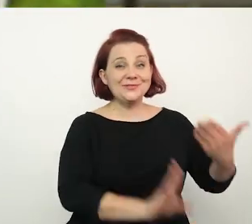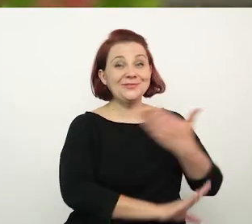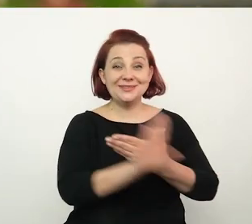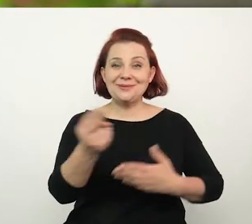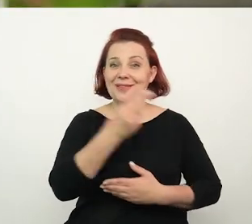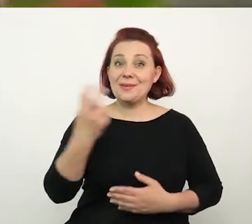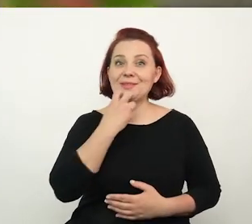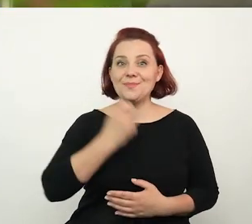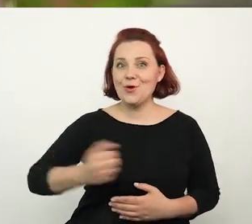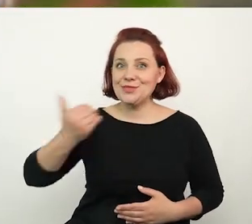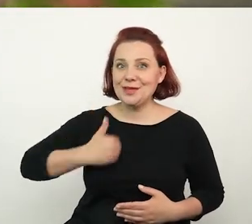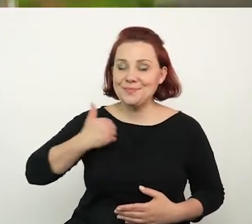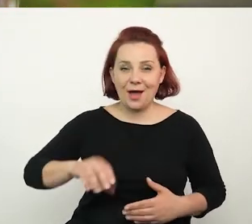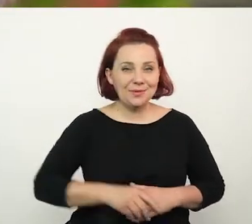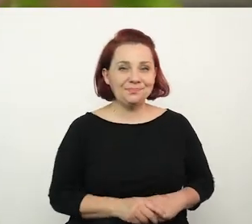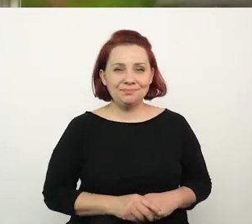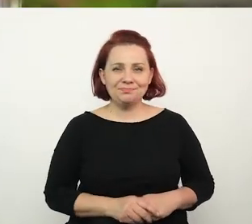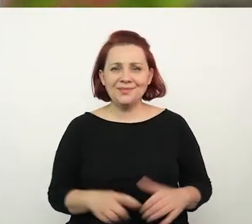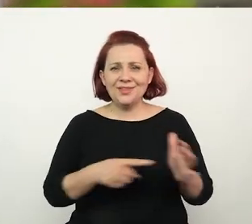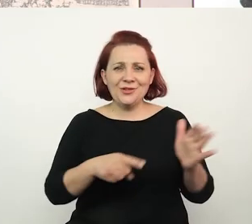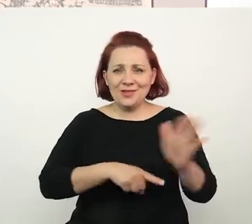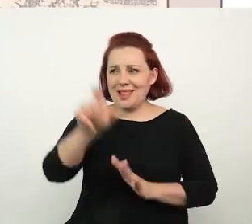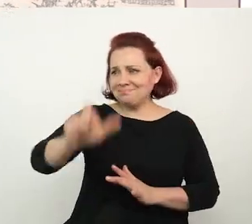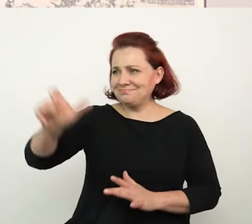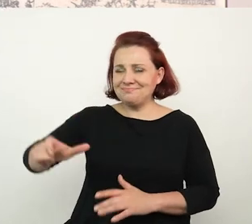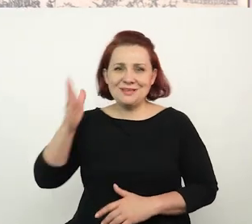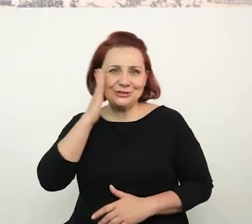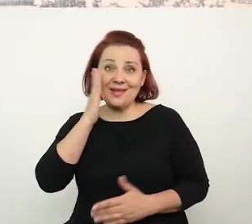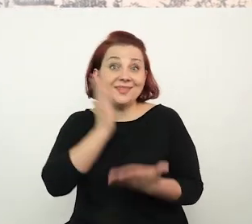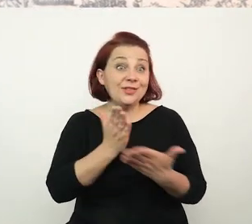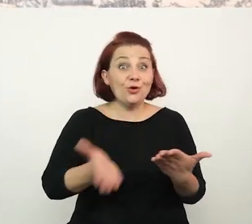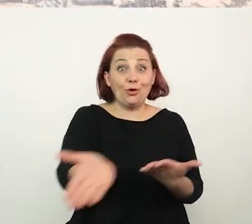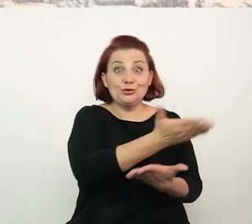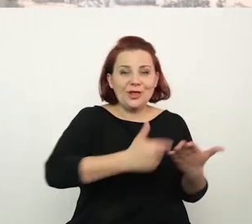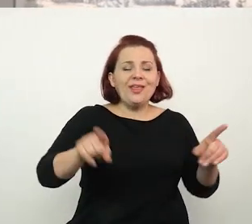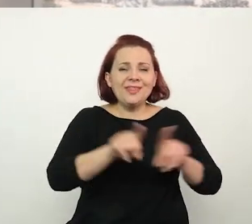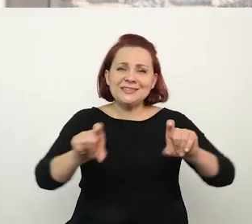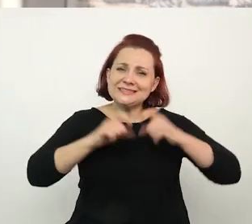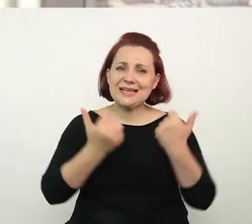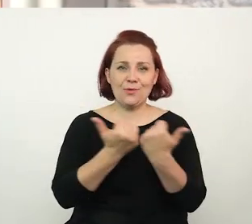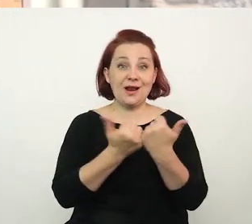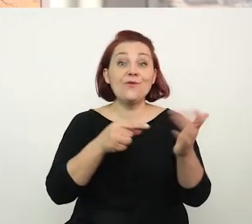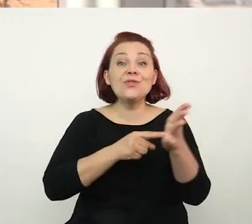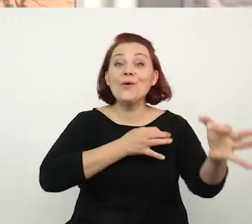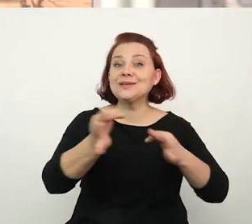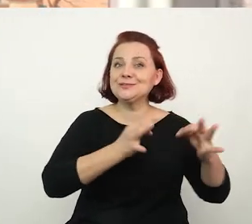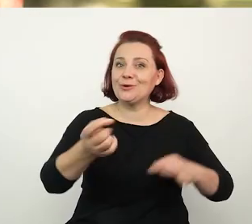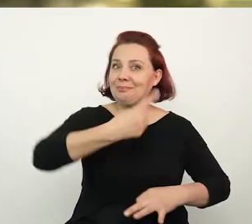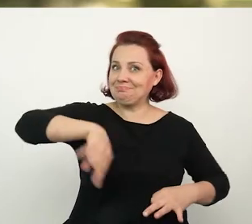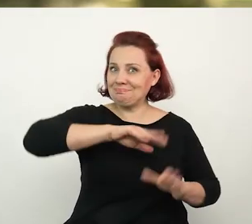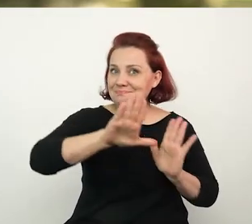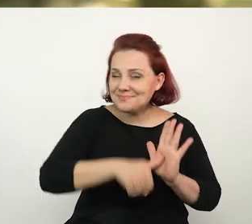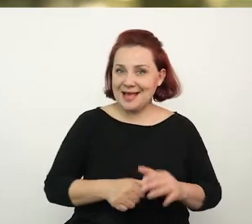Plotniku Białym, która jest dla naszych mieszkańców, nie tylko dzielnicy, ale też całego Krakowa, bo to jest historia naszego miasta,